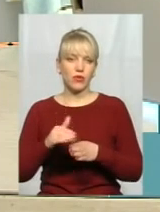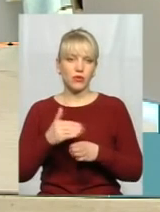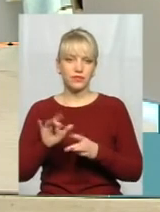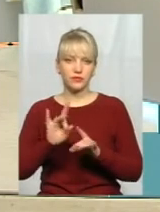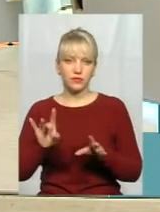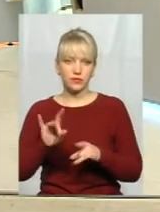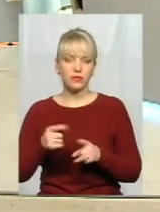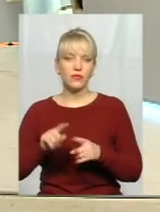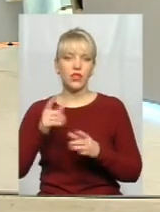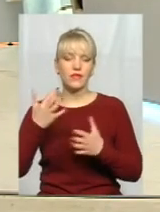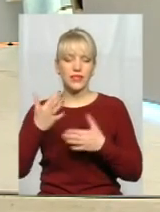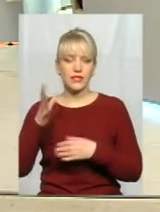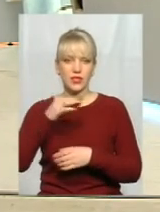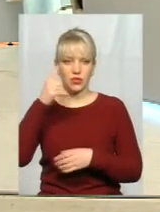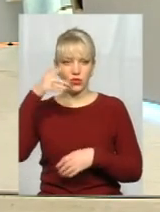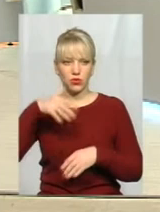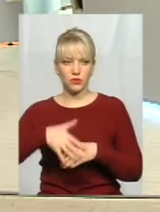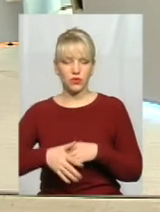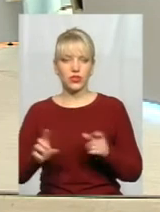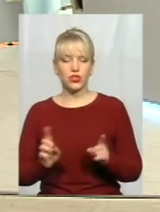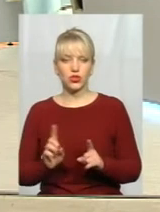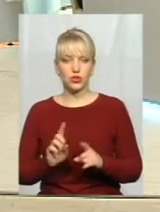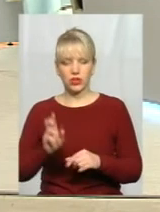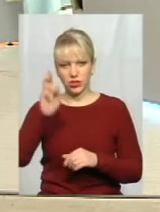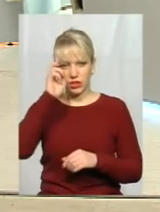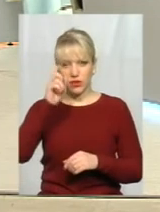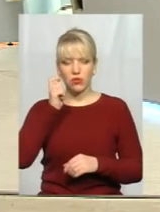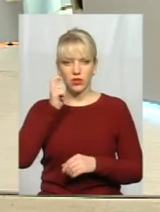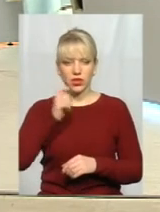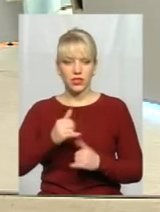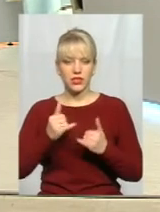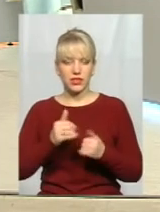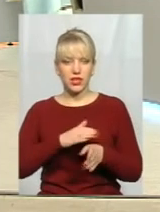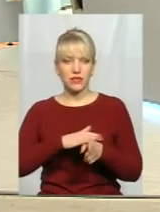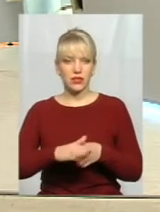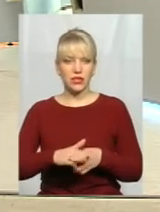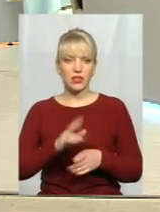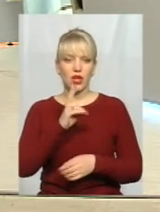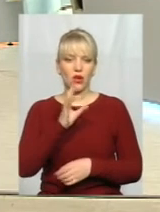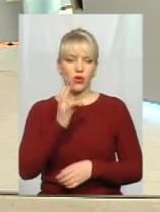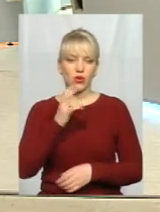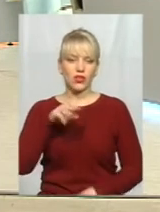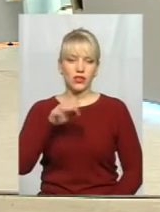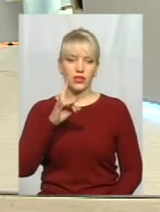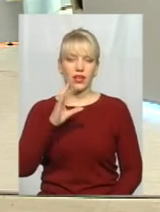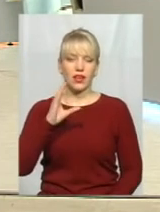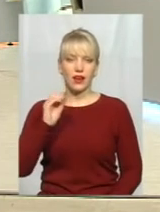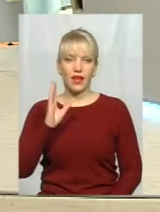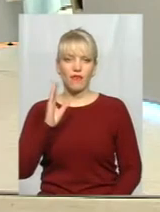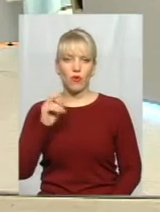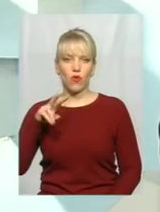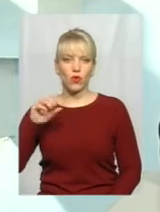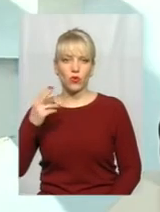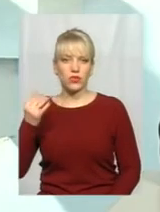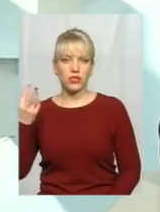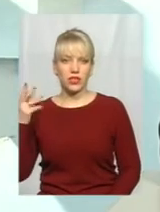Оскільки всі розуміли, що в державі Україна зараз відбувається контрреволюція, і представники тих